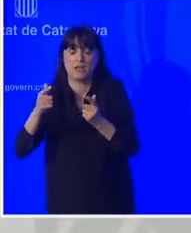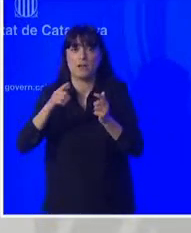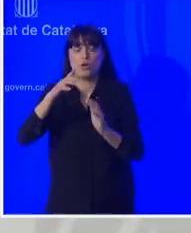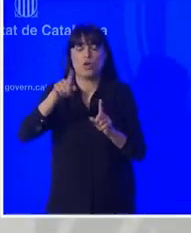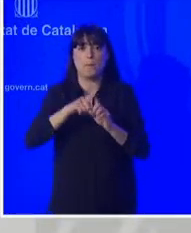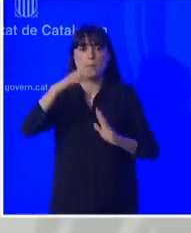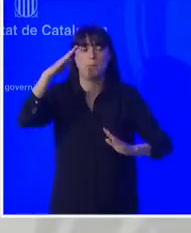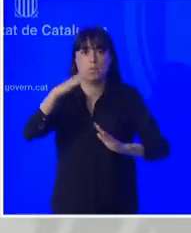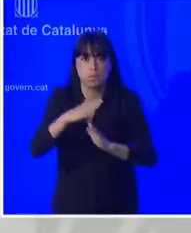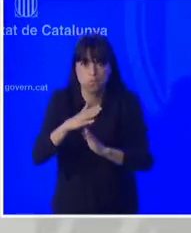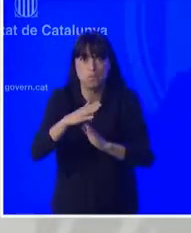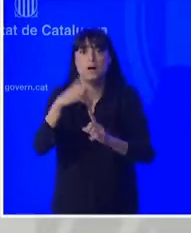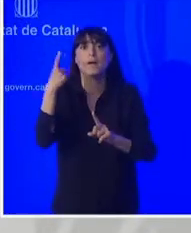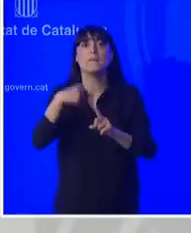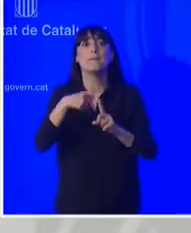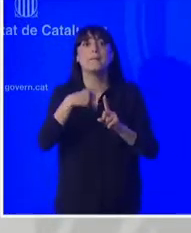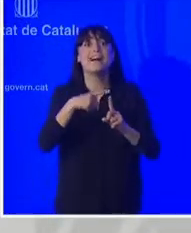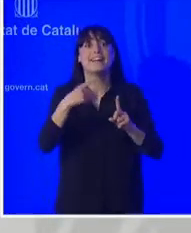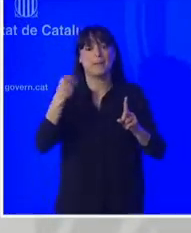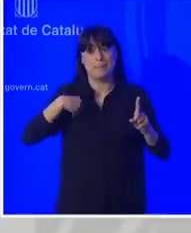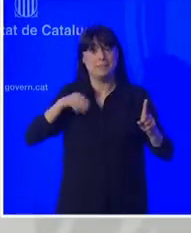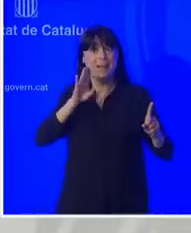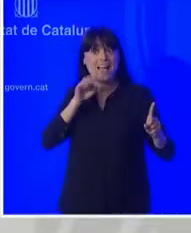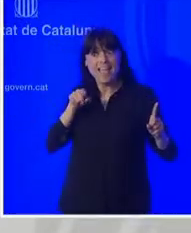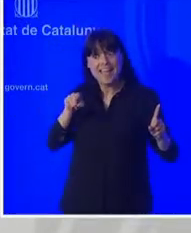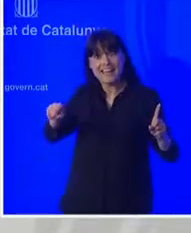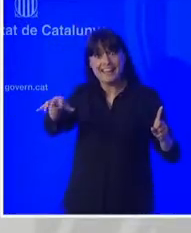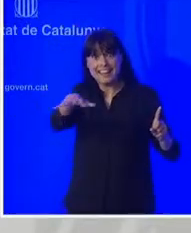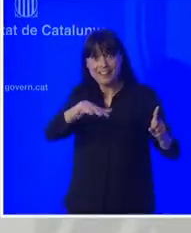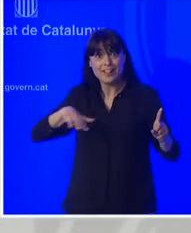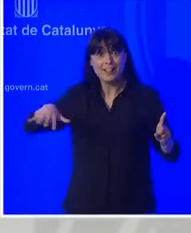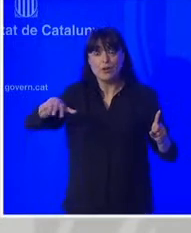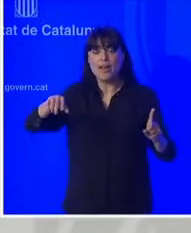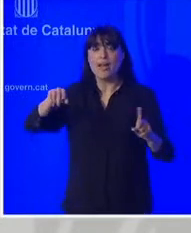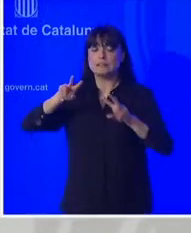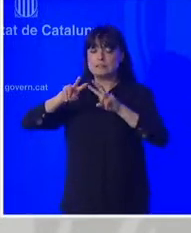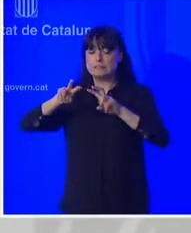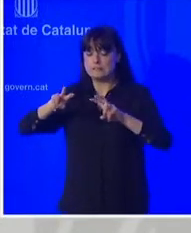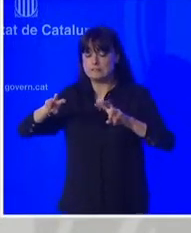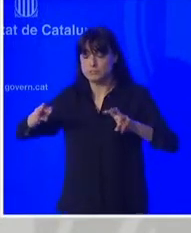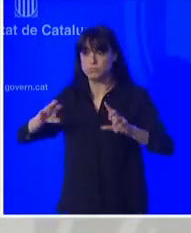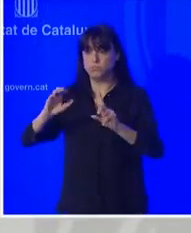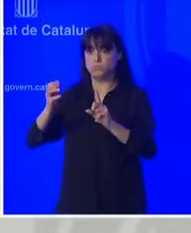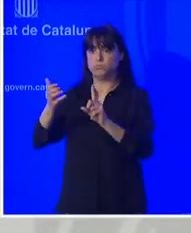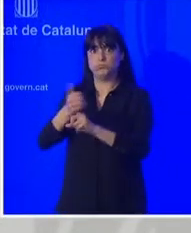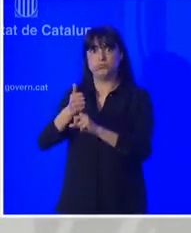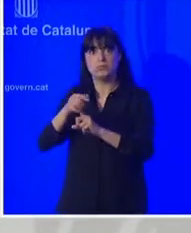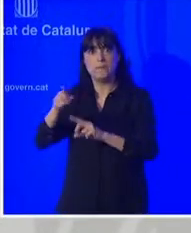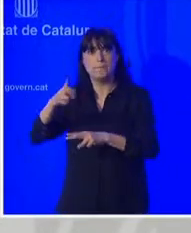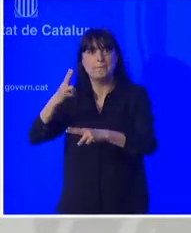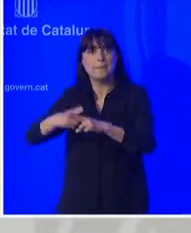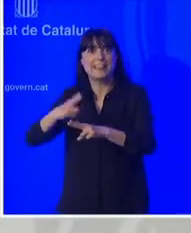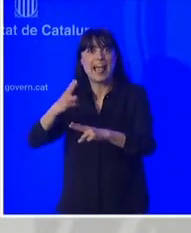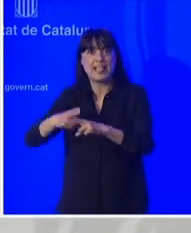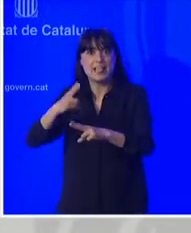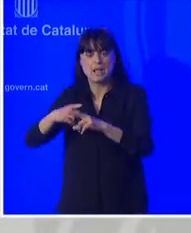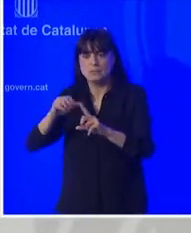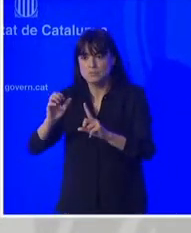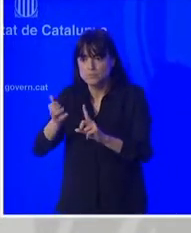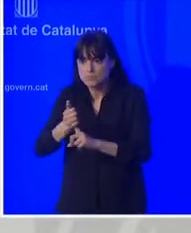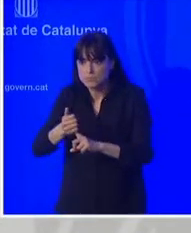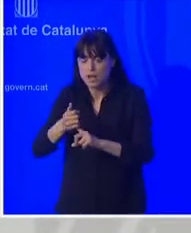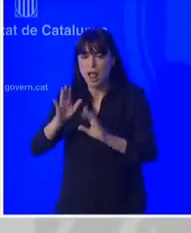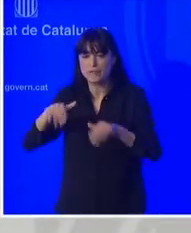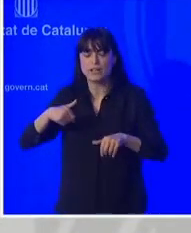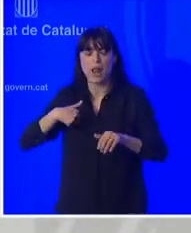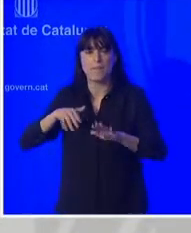restes de metalls pesants al subsol de les parcel·les que l'Ajuntament es va comprometre a cedir a la Generalitat. L'acord